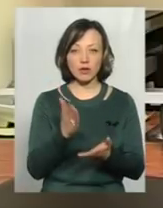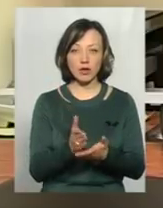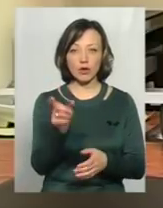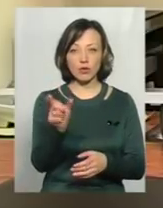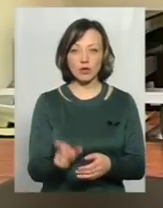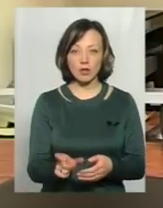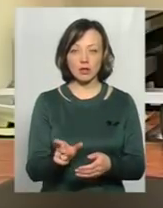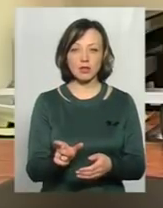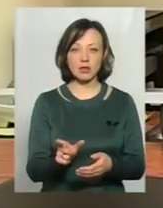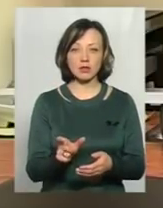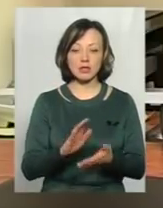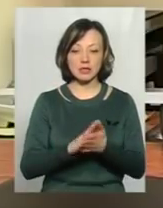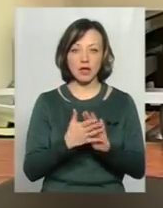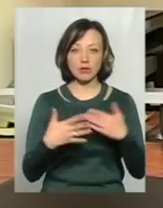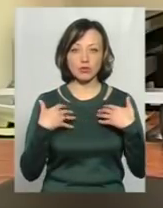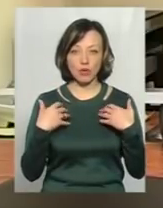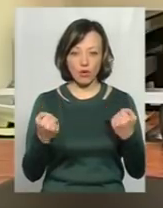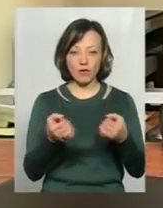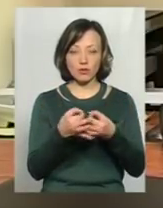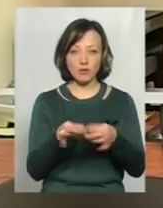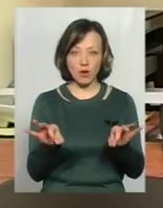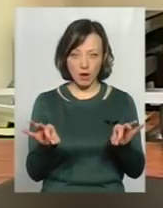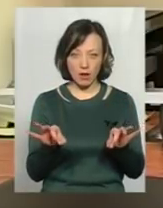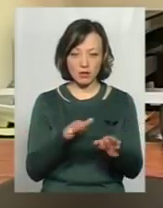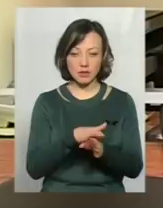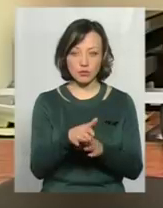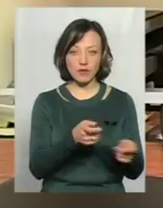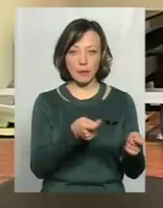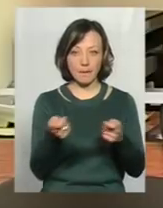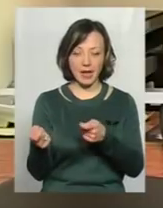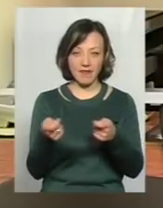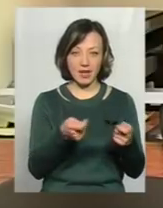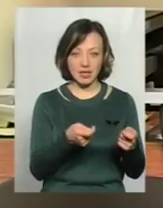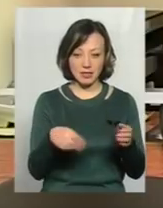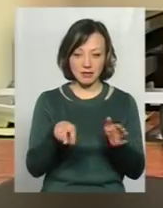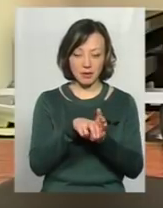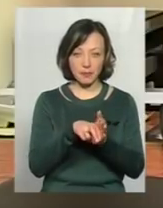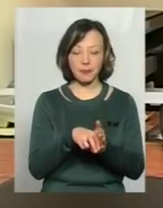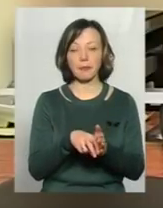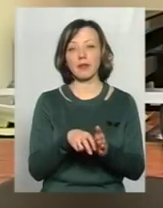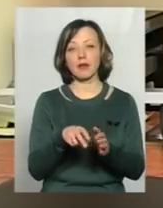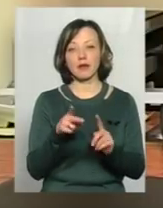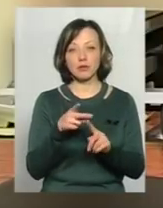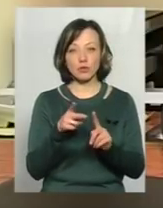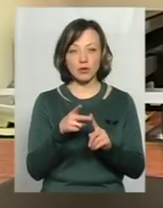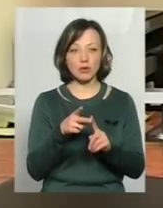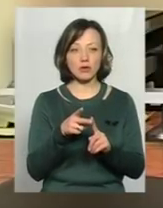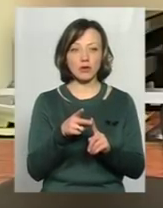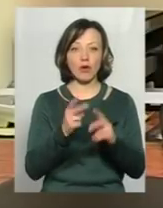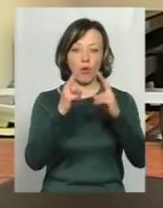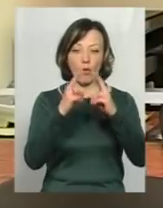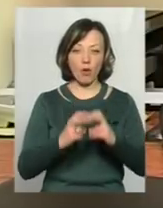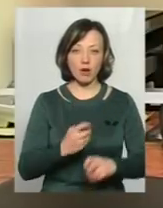має стан здоров'я, який дозволяє йому здійснювати перевезення, І, відповідно, проходять